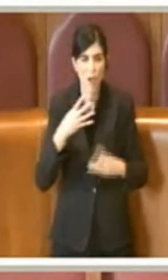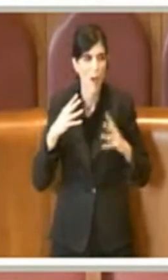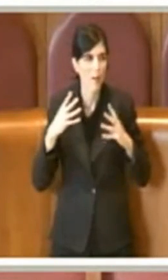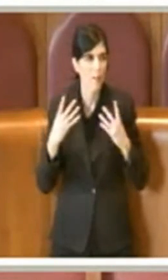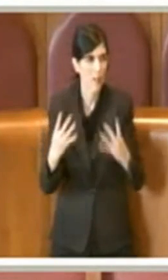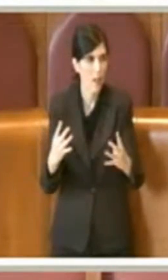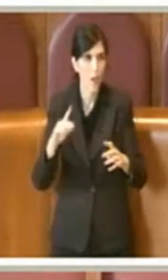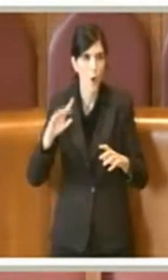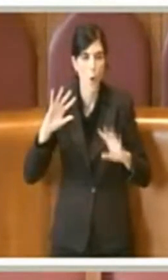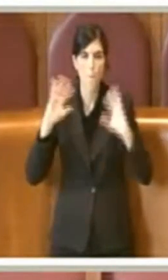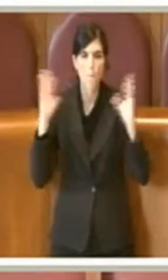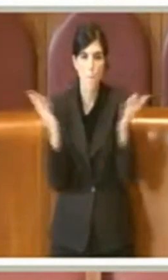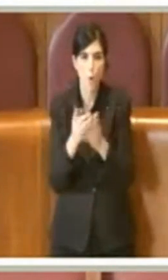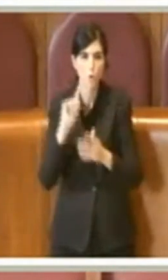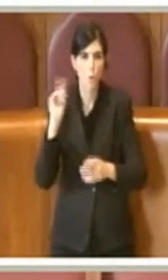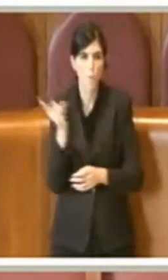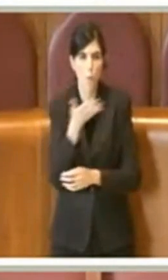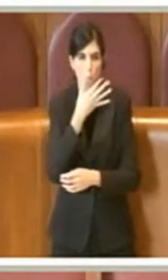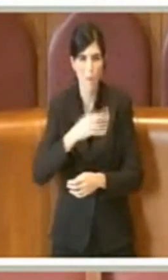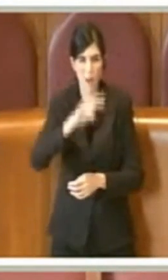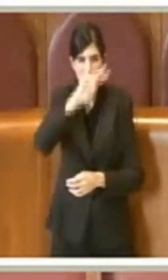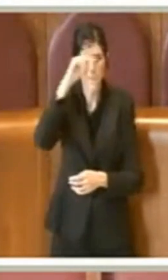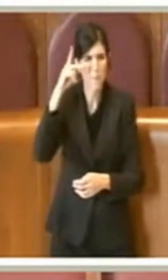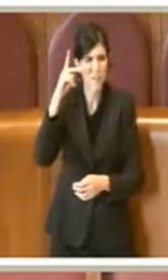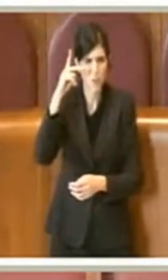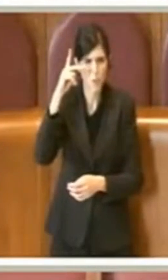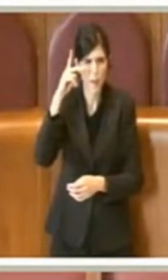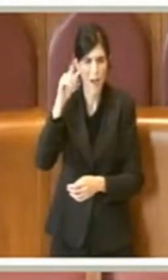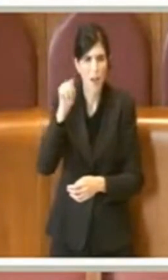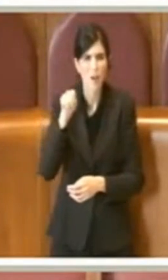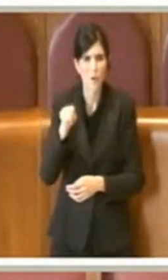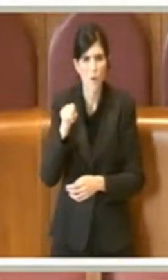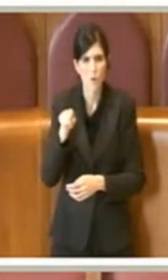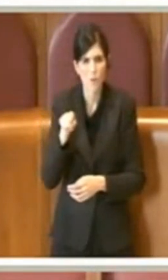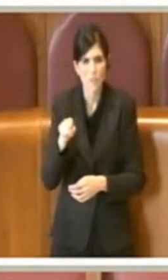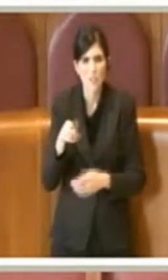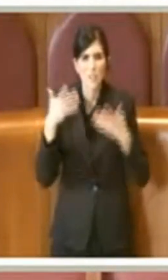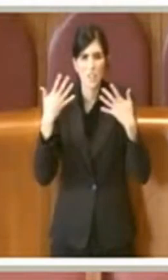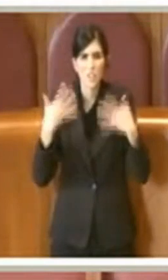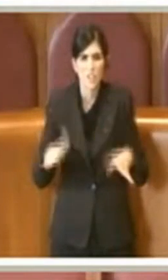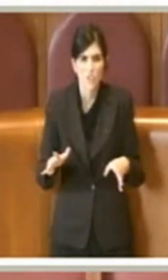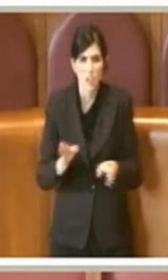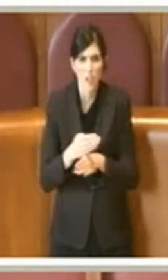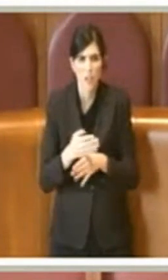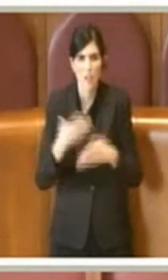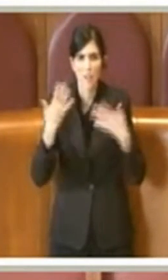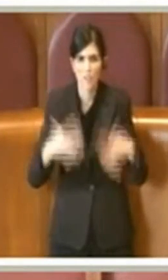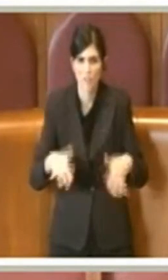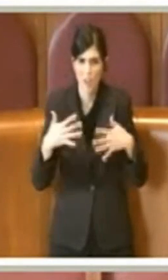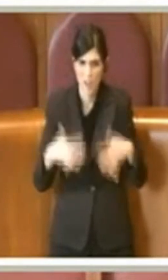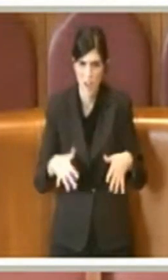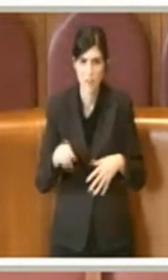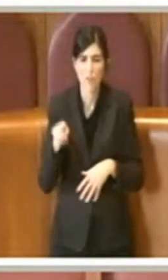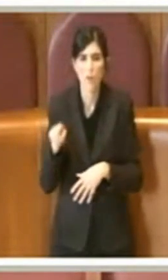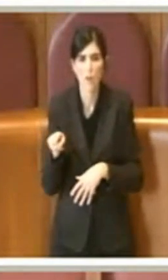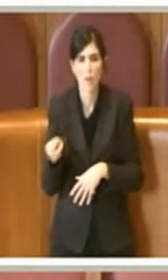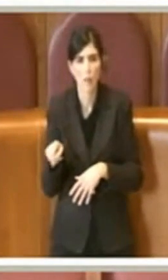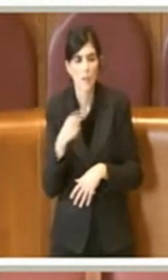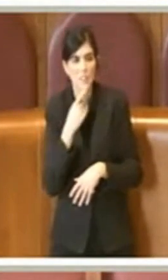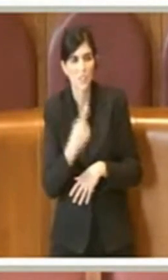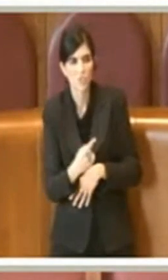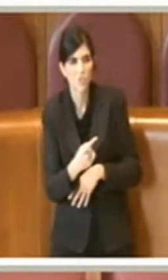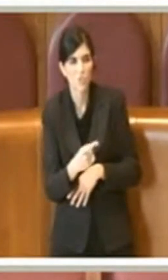il principe l'aveva già lottizzato. E Momsen disse al principe che non sapeva che i principi romani